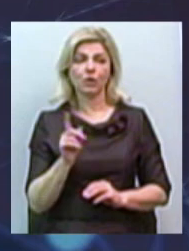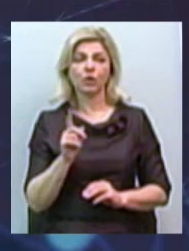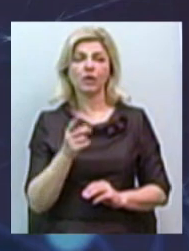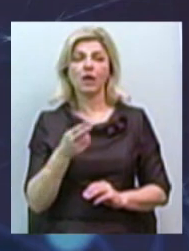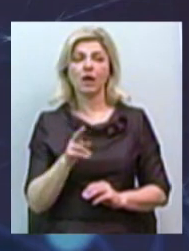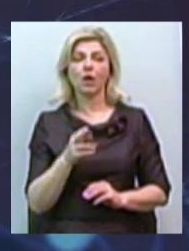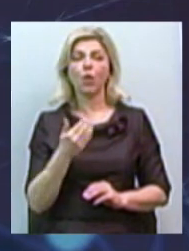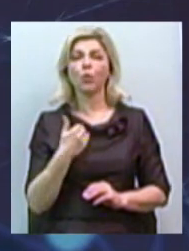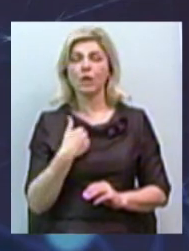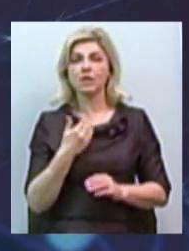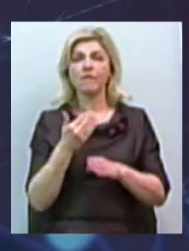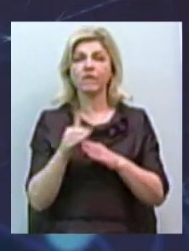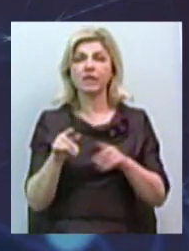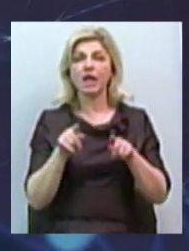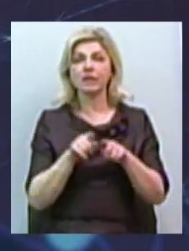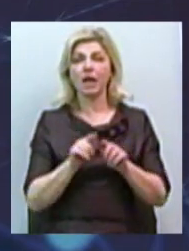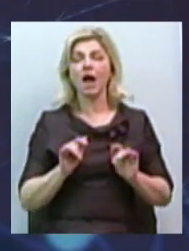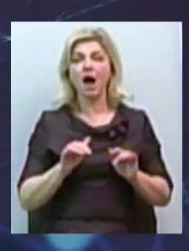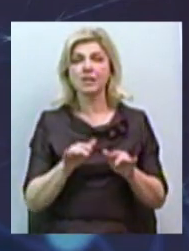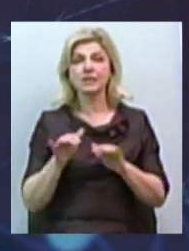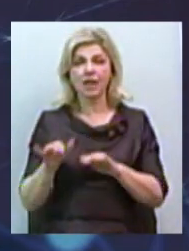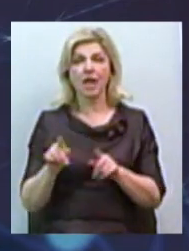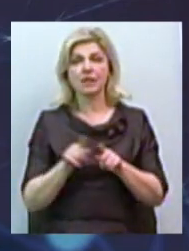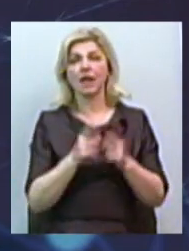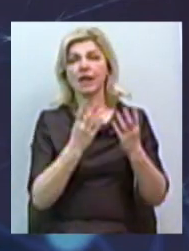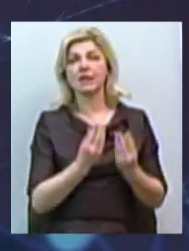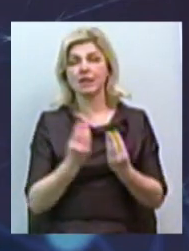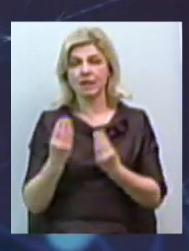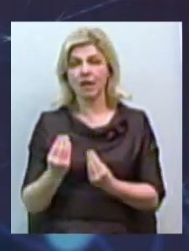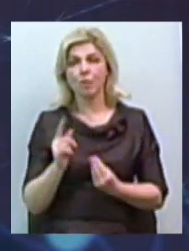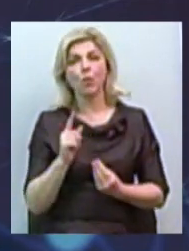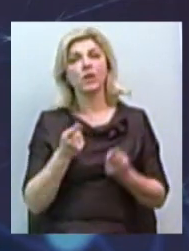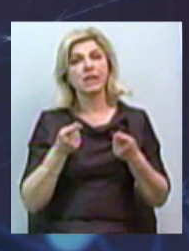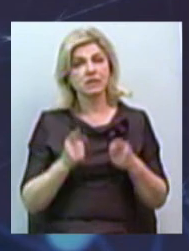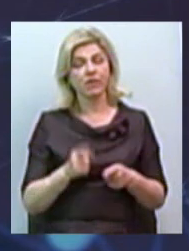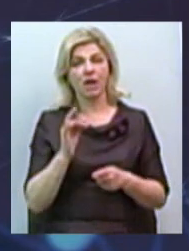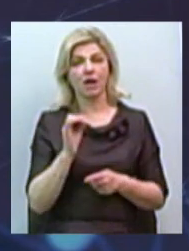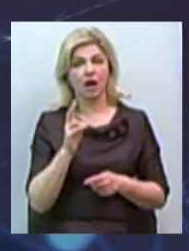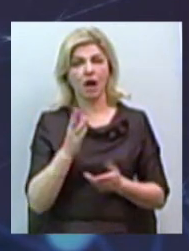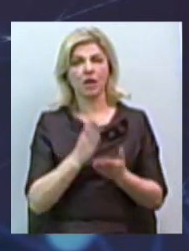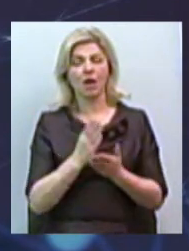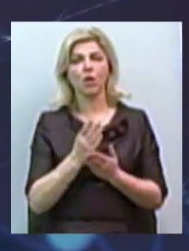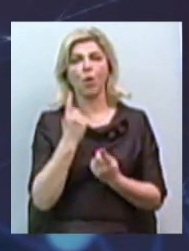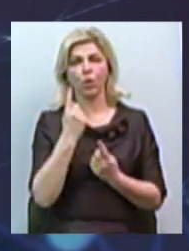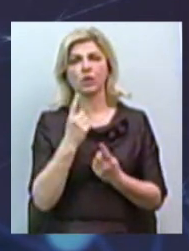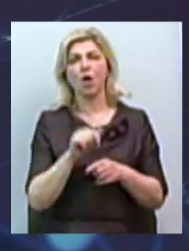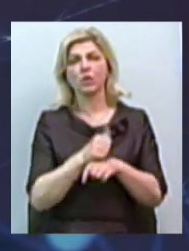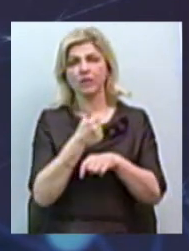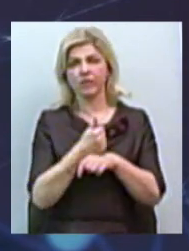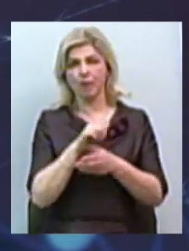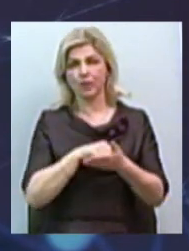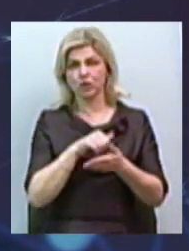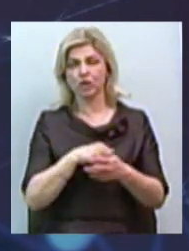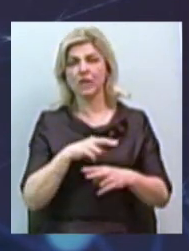такі дні, такі акції проводяться. Действіто, рак є одна зі причин, основні причин смертності